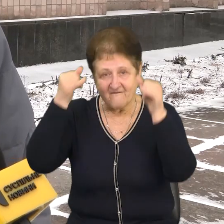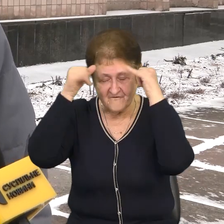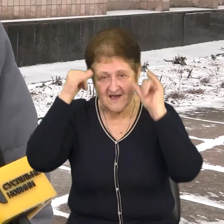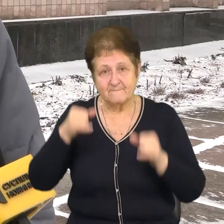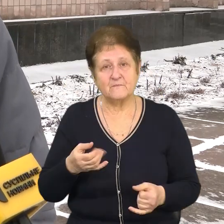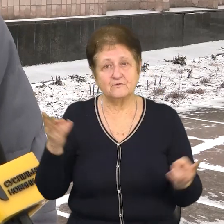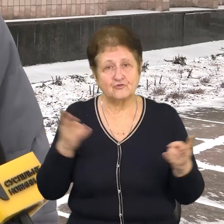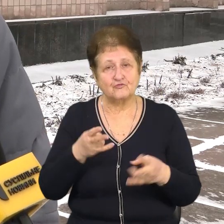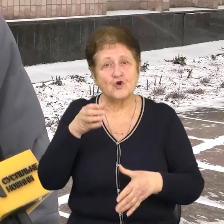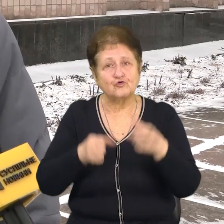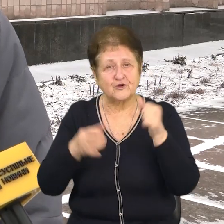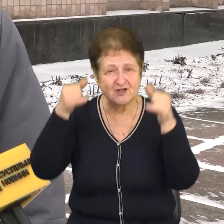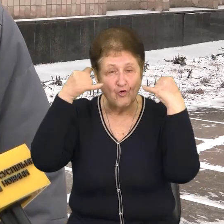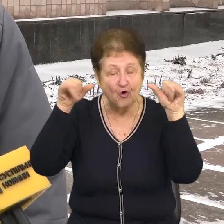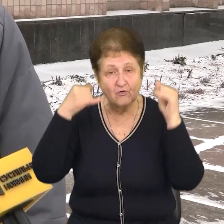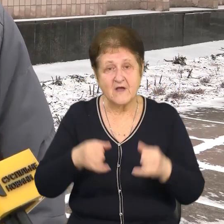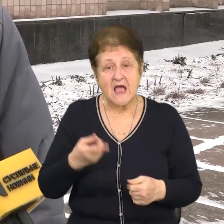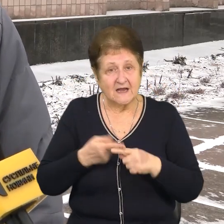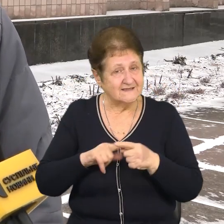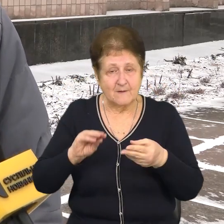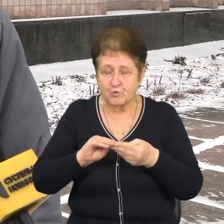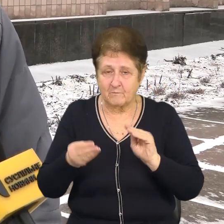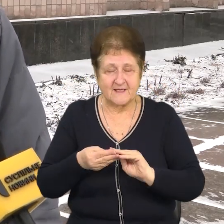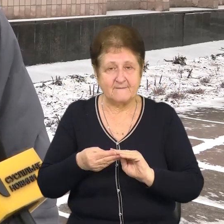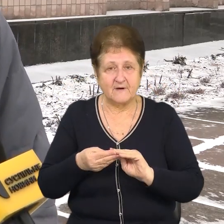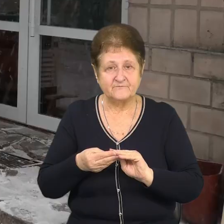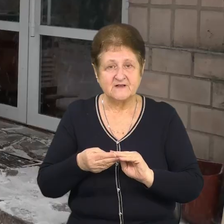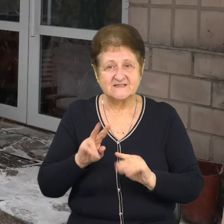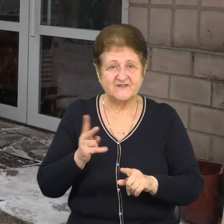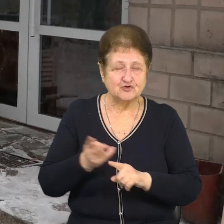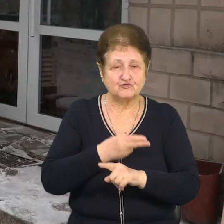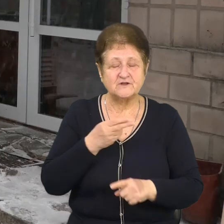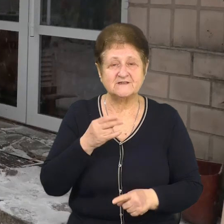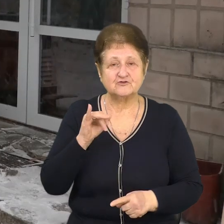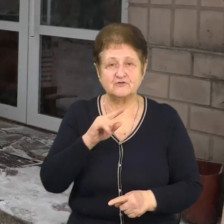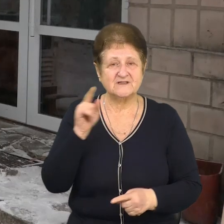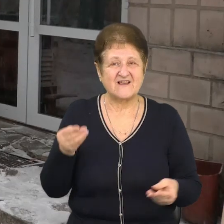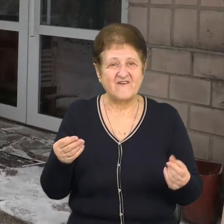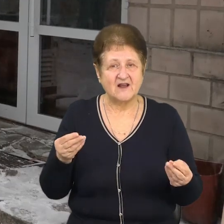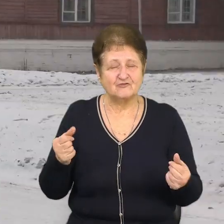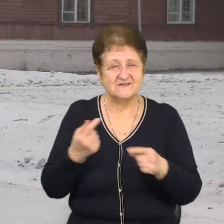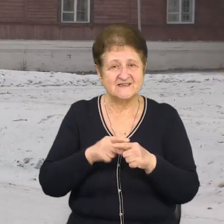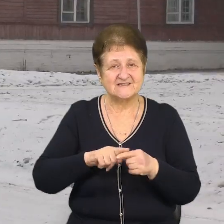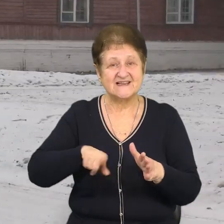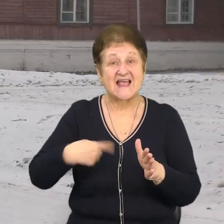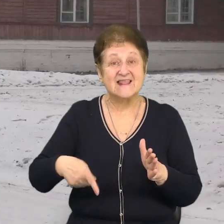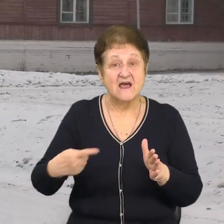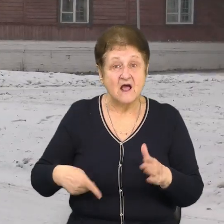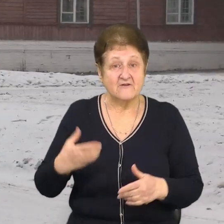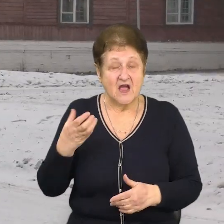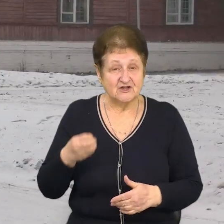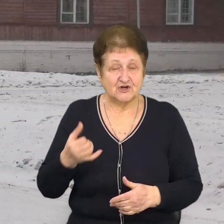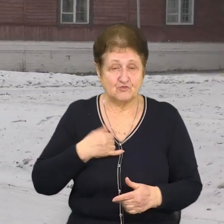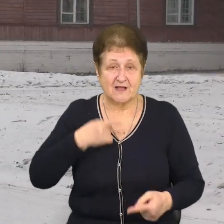постійно. Це проблема не тільки з висутністю і з вартістю цих генераторів, а ще й у нас